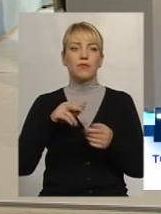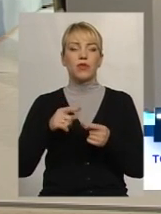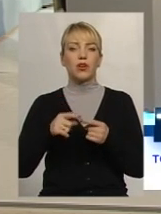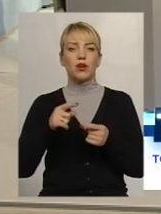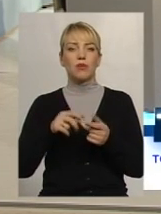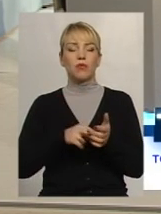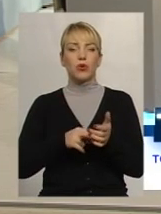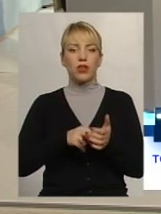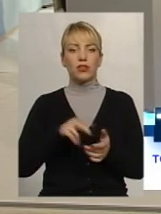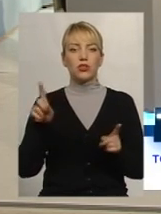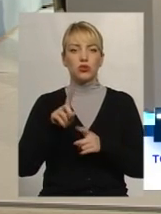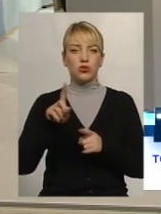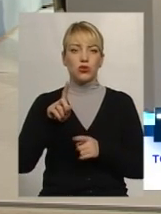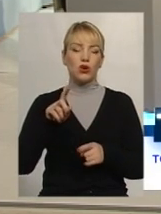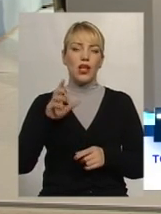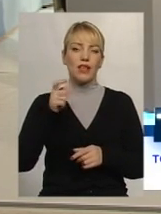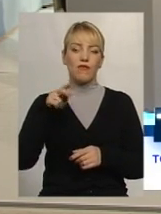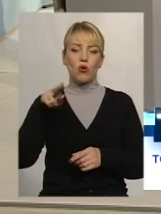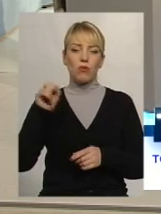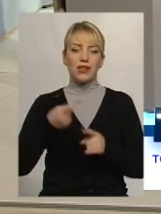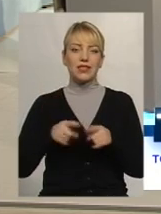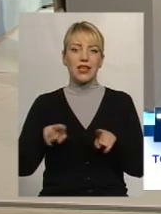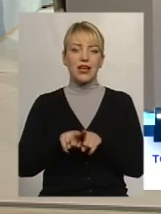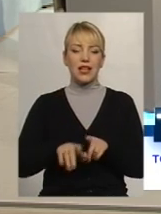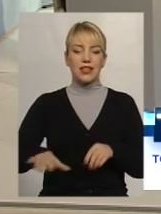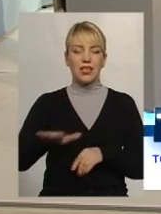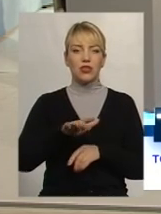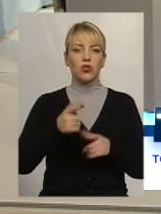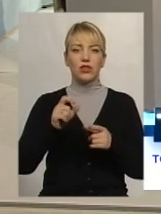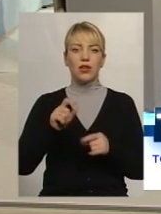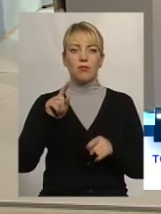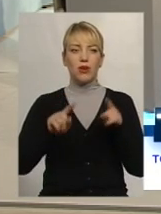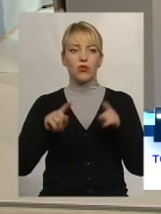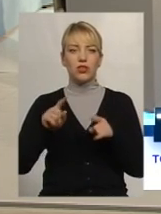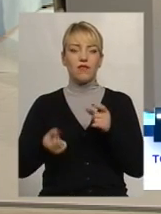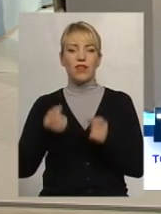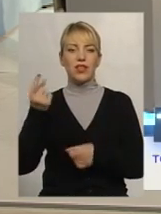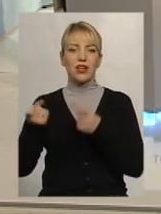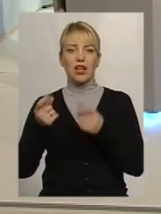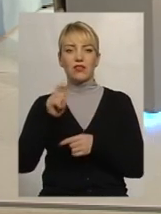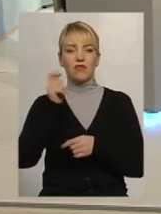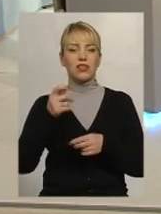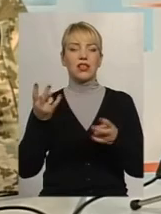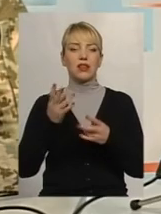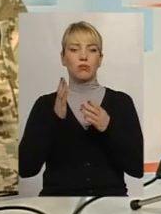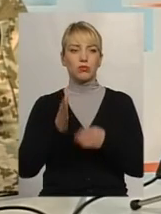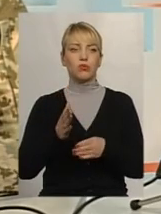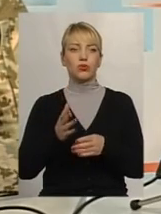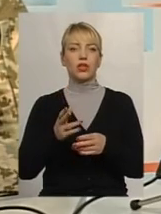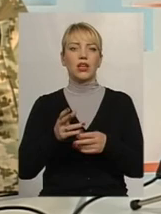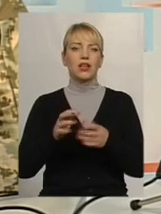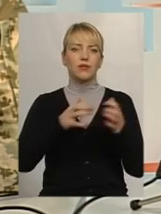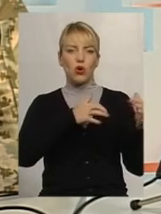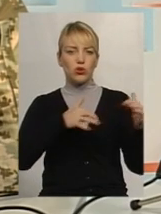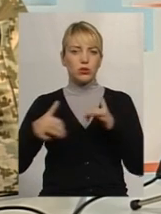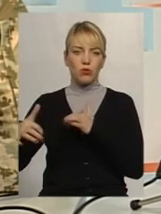що в Європі це така територія, де періодично виникають, можливо, війни, і потрібно буде когось з кимось розбороняти,